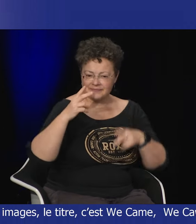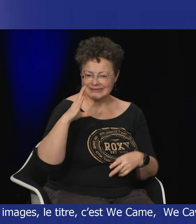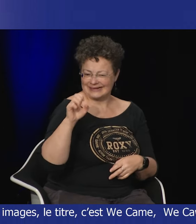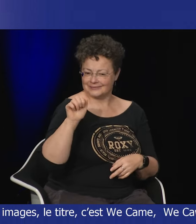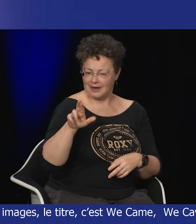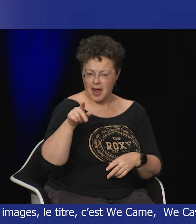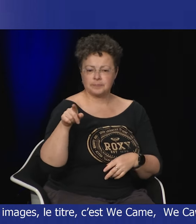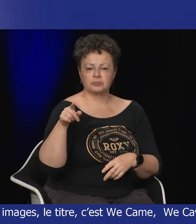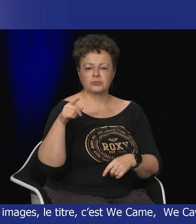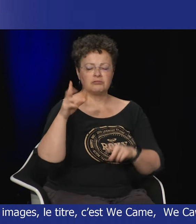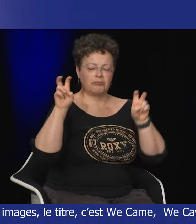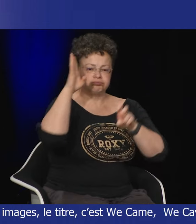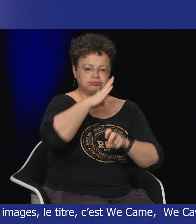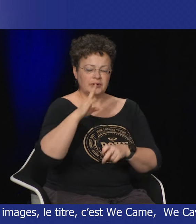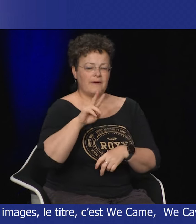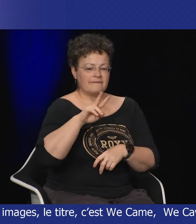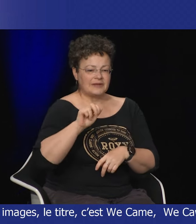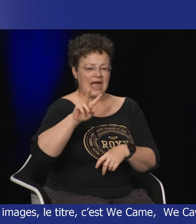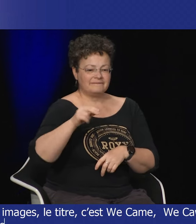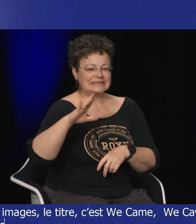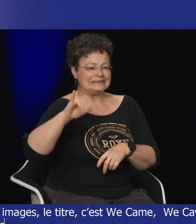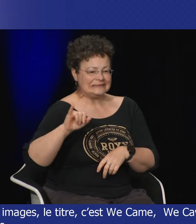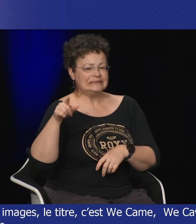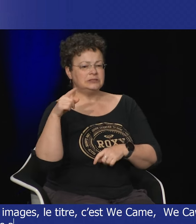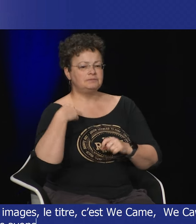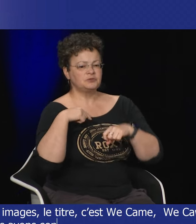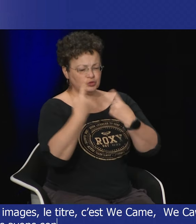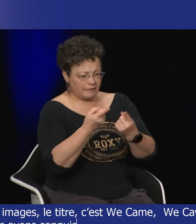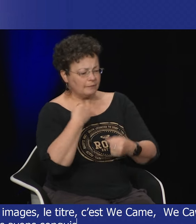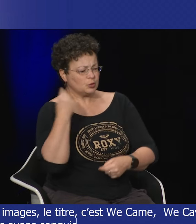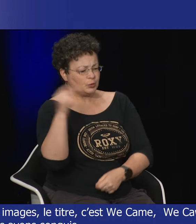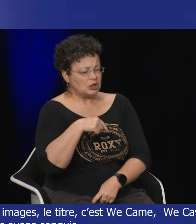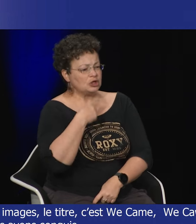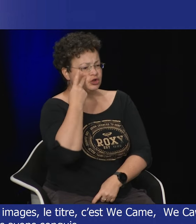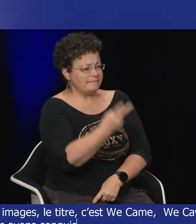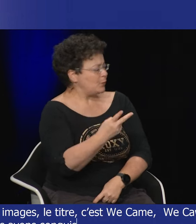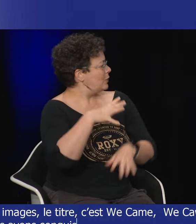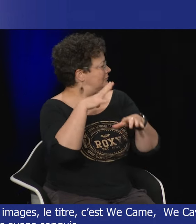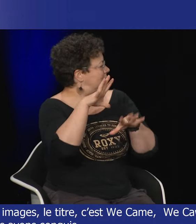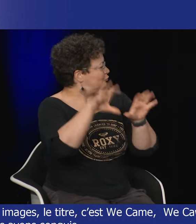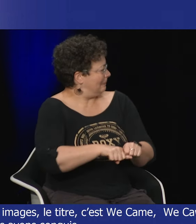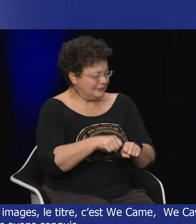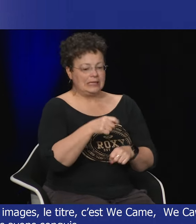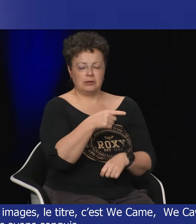niveau des romains à l'époque de César c'était le veni vedi vici